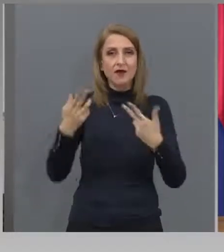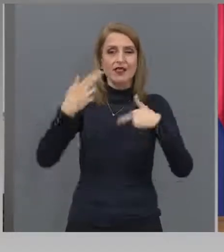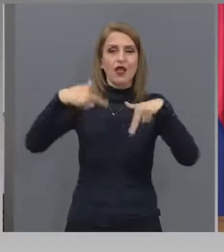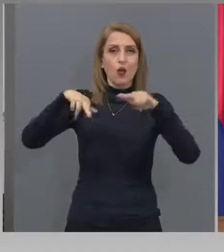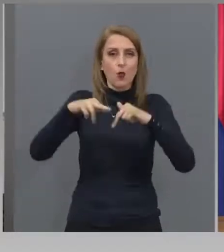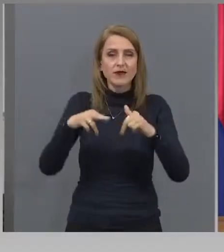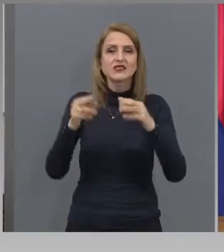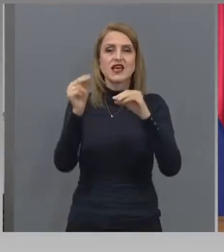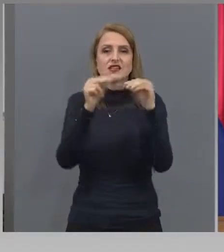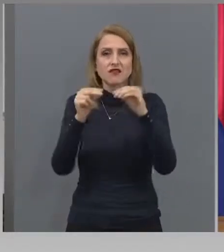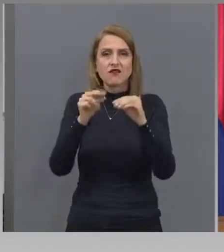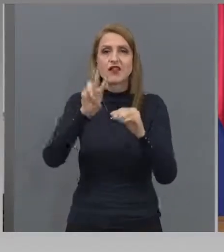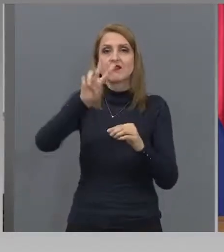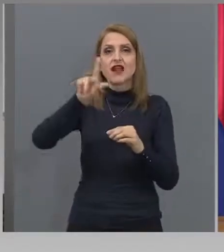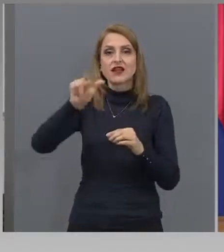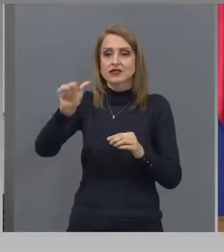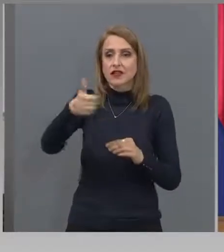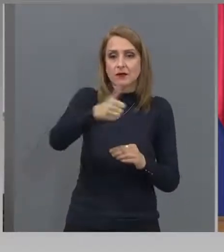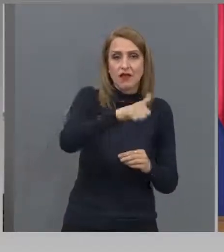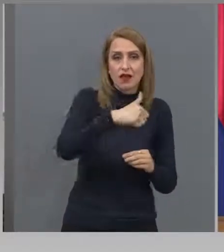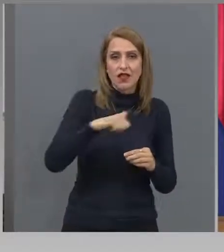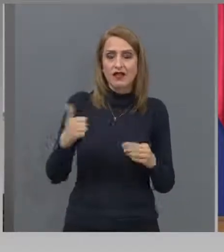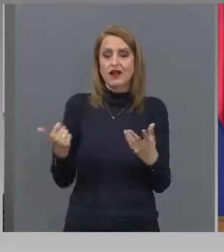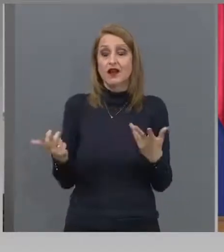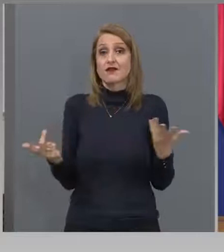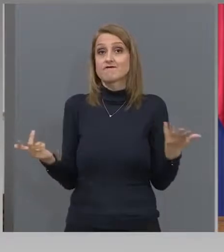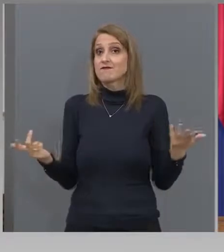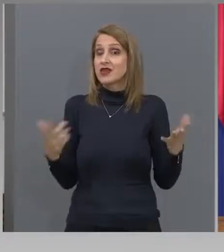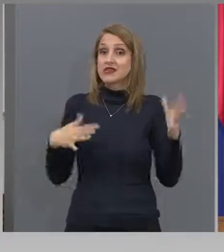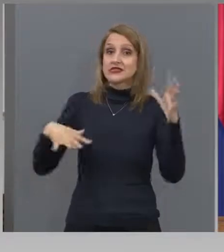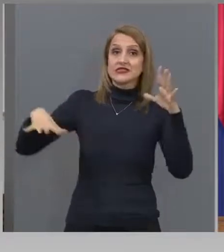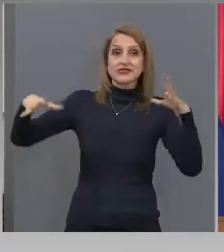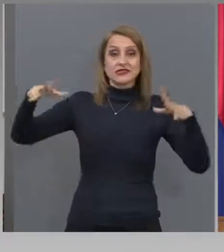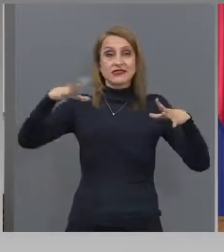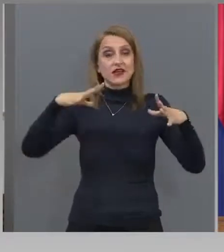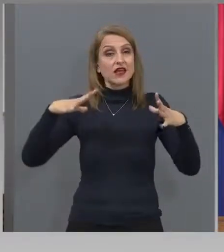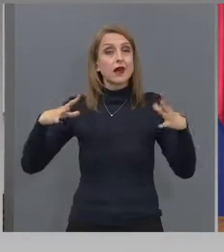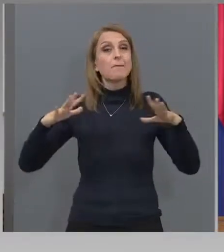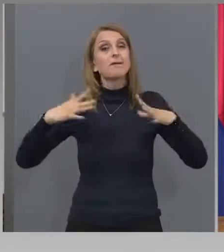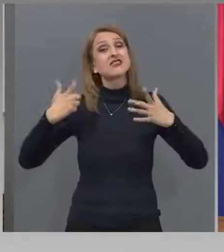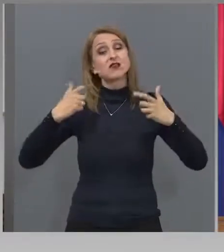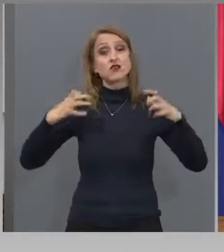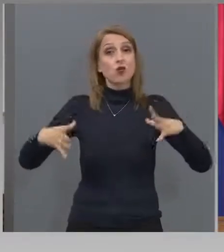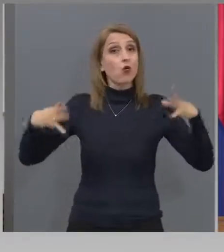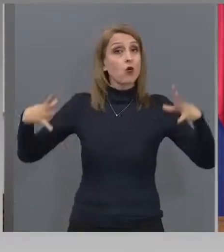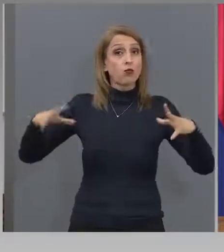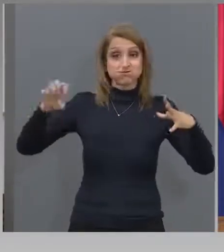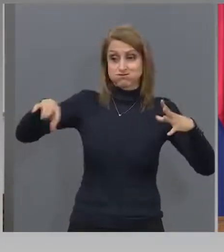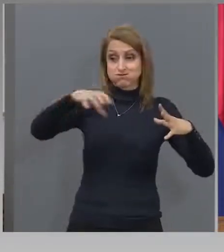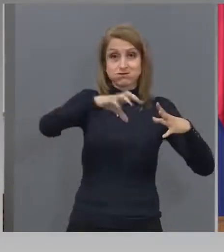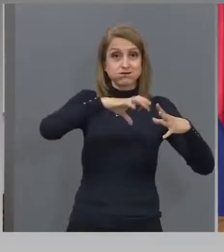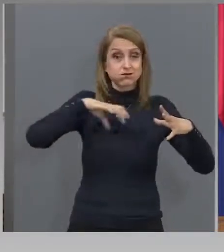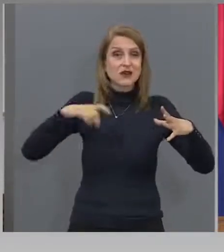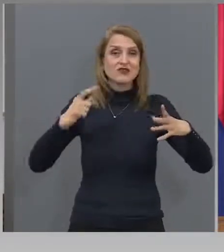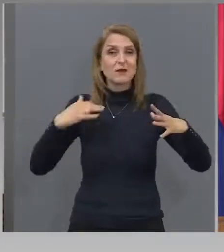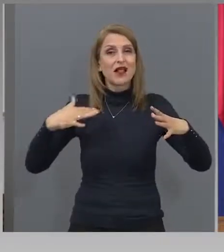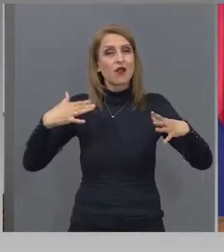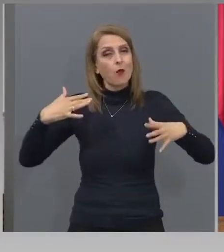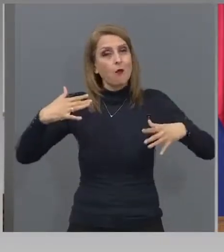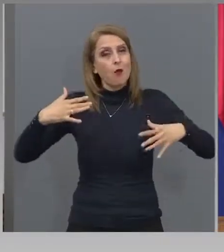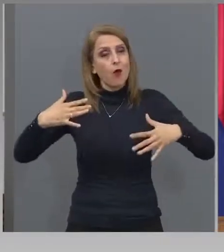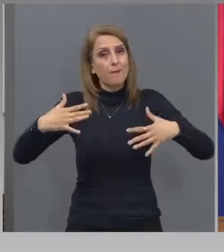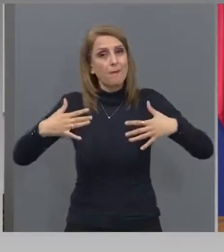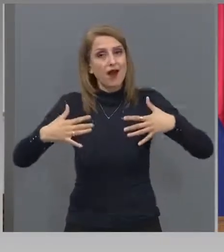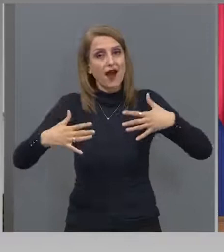лидери, много многи, много интереси. И винаги по-бавно тези държави, които имат вертикално управление.